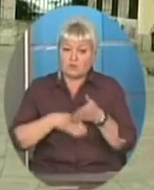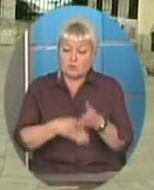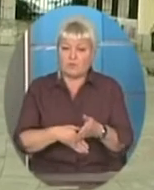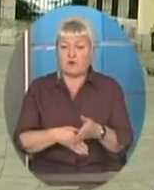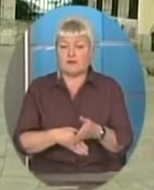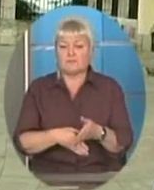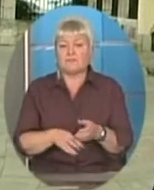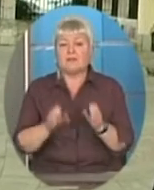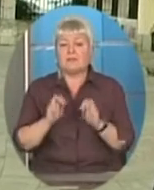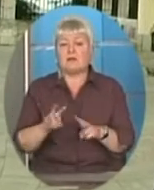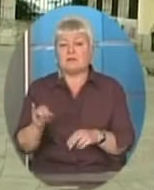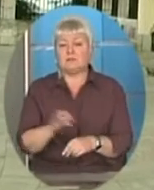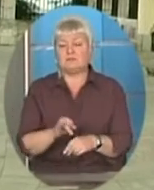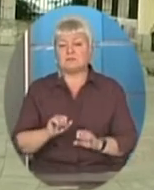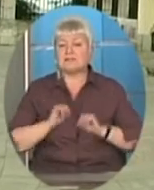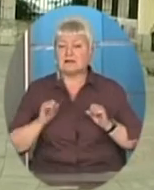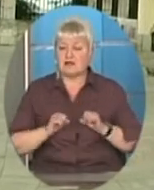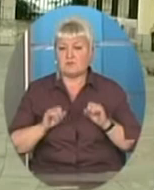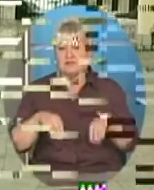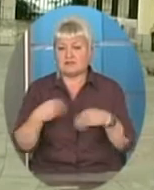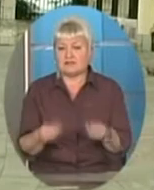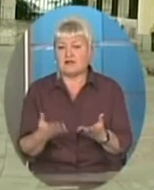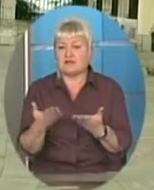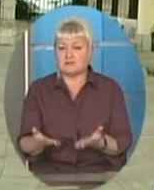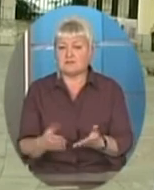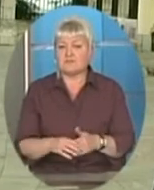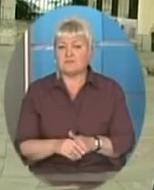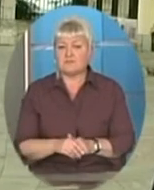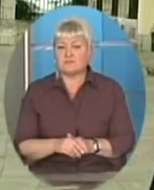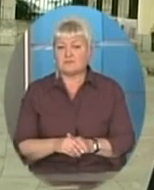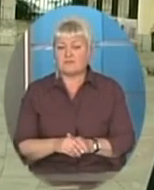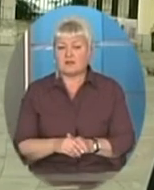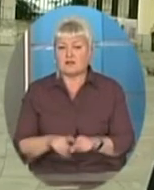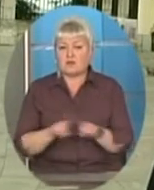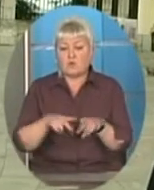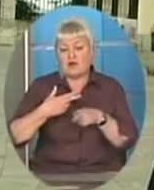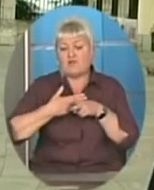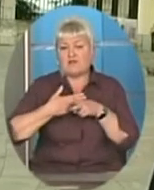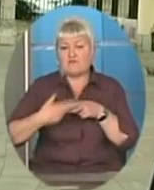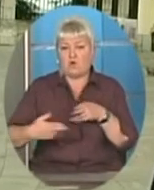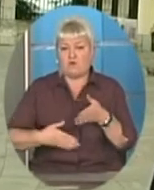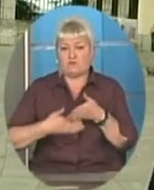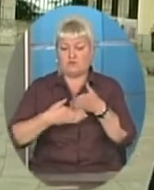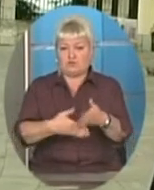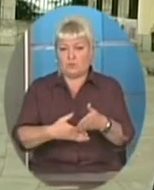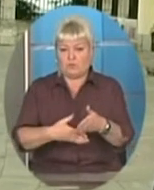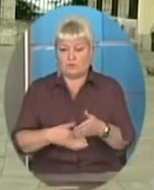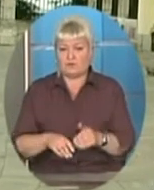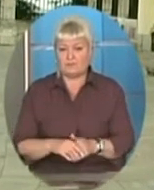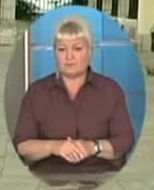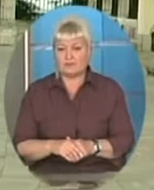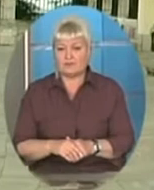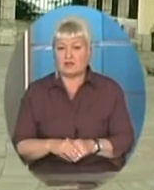супровід, як і також стараємося надати їм цю кваліфіковану допомогу в тих чи іншій сфері. Так само